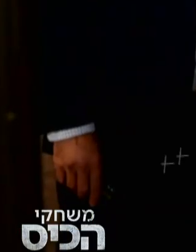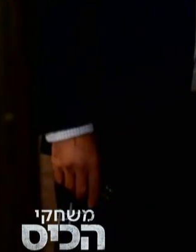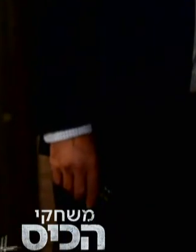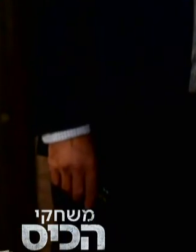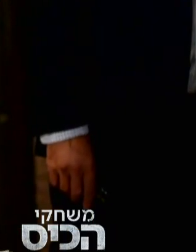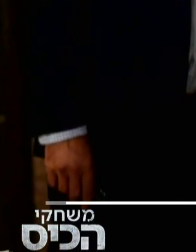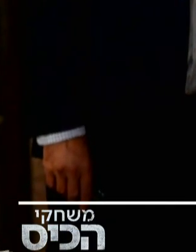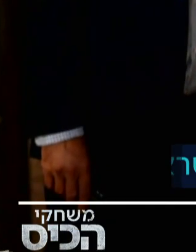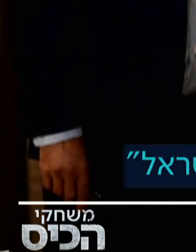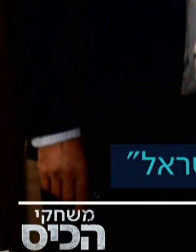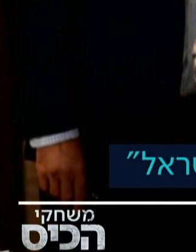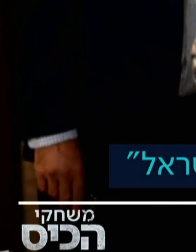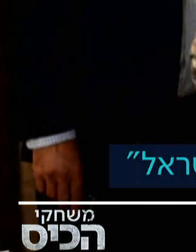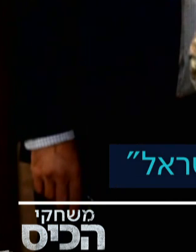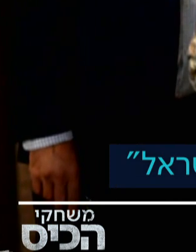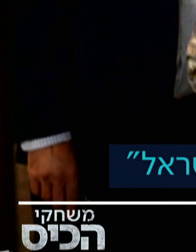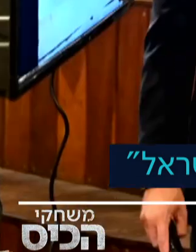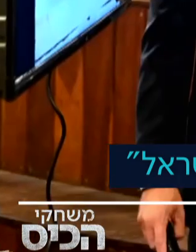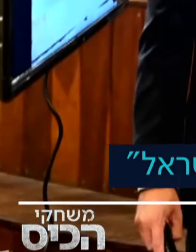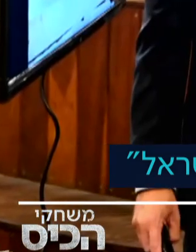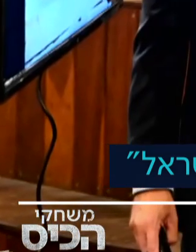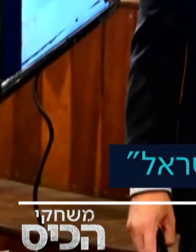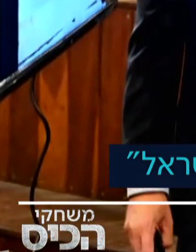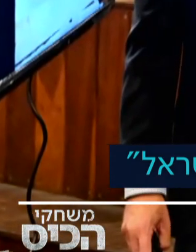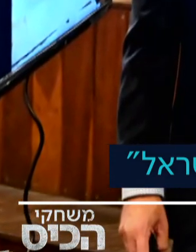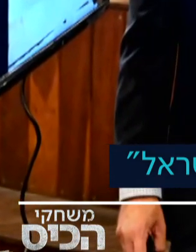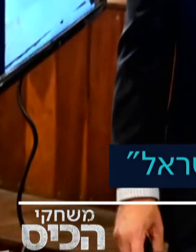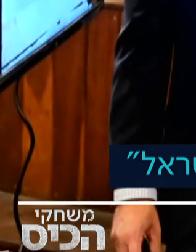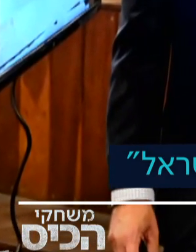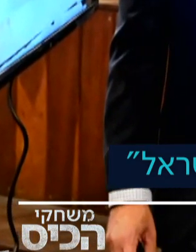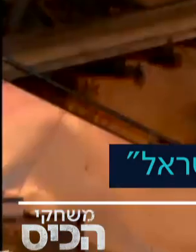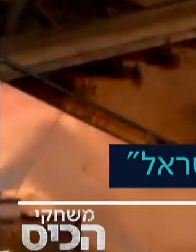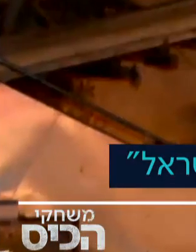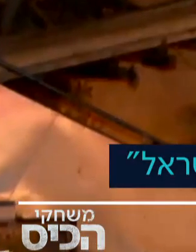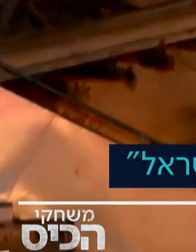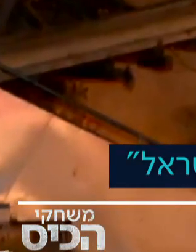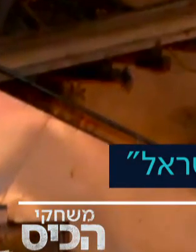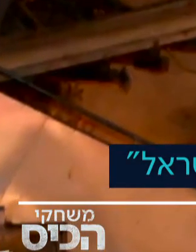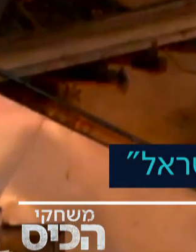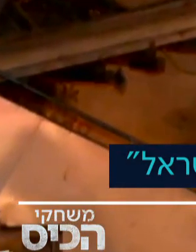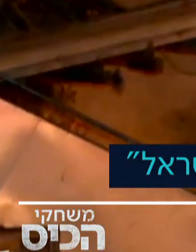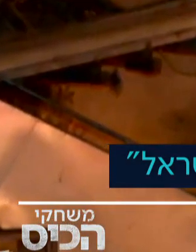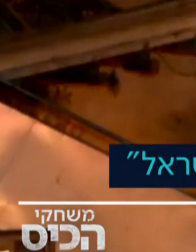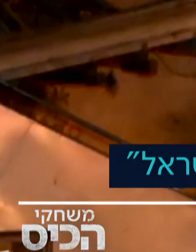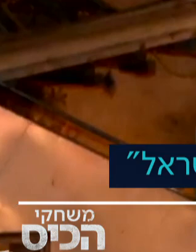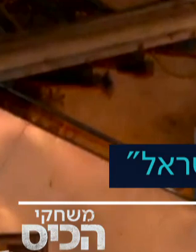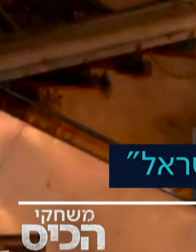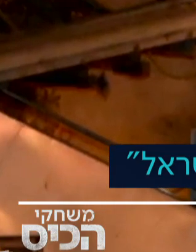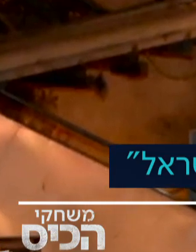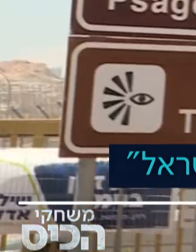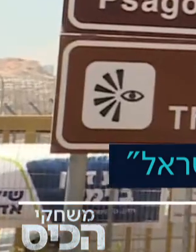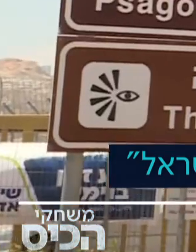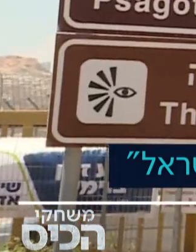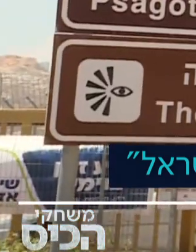מזכיר המדינה האמריקני מייק פומפאו הודיע בסיום ביקורו ביקב פסגות בווינימין כי ממשל טראמפ החליט לשנות את